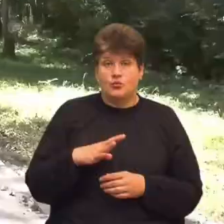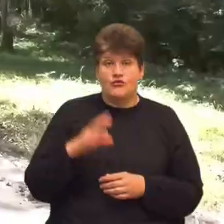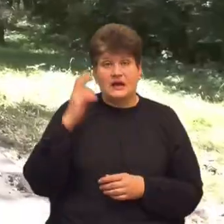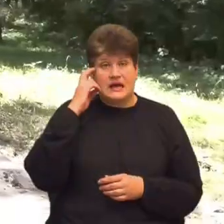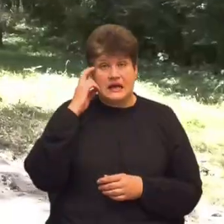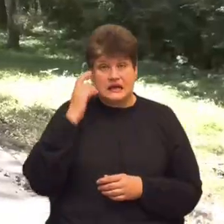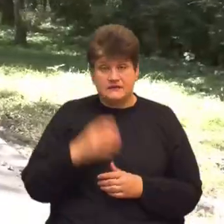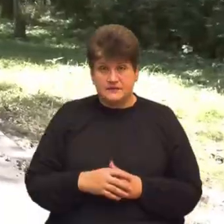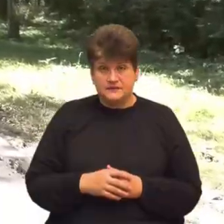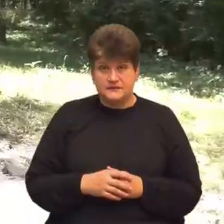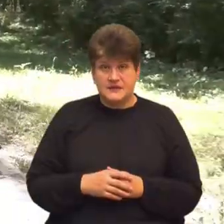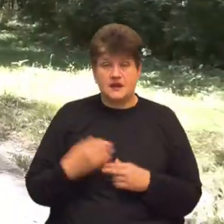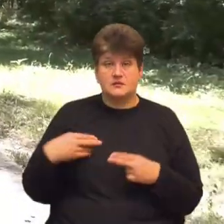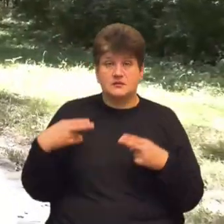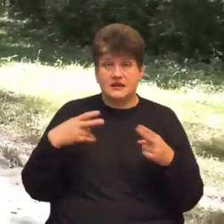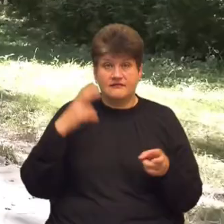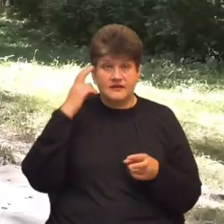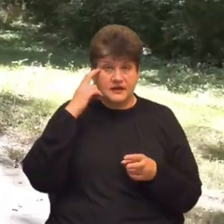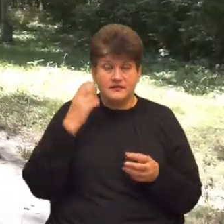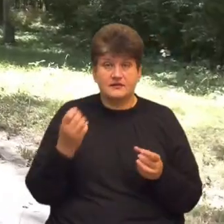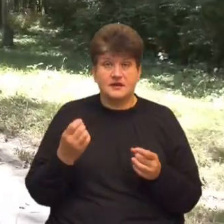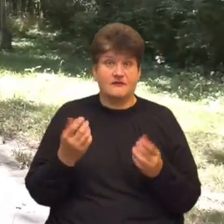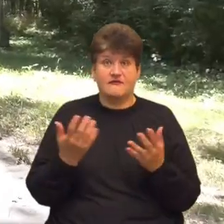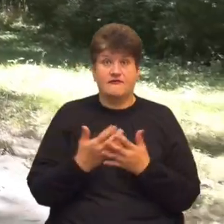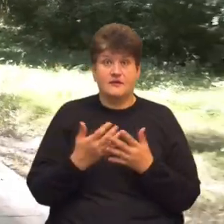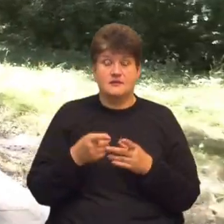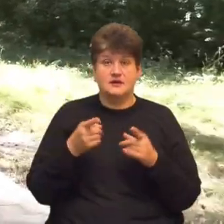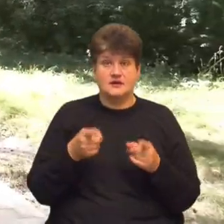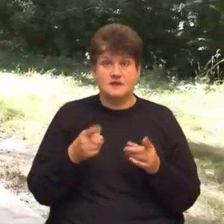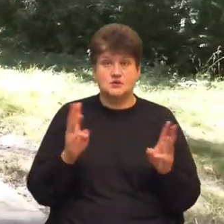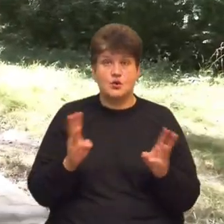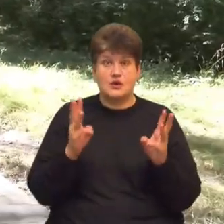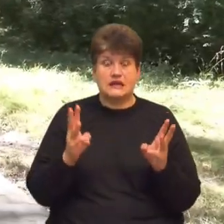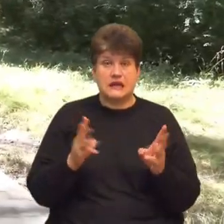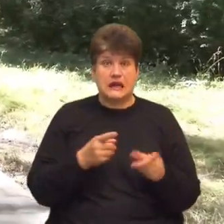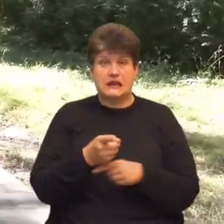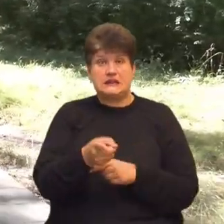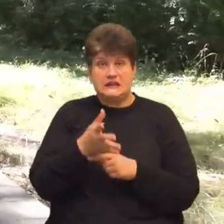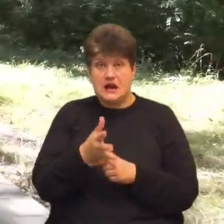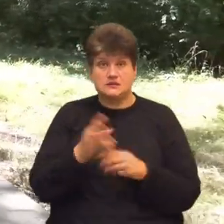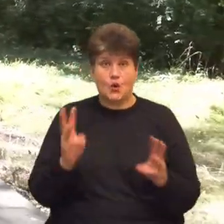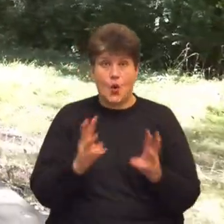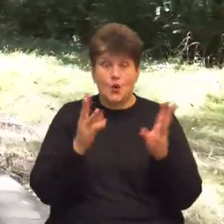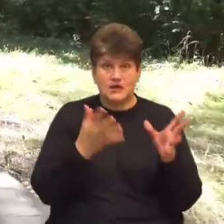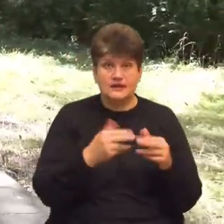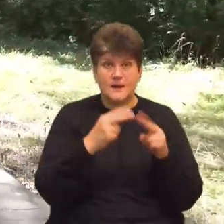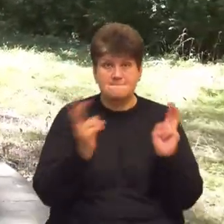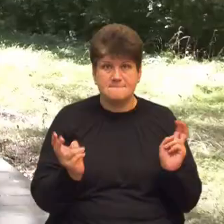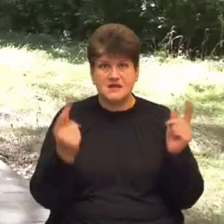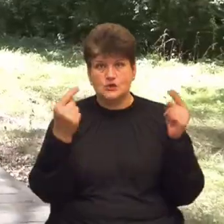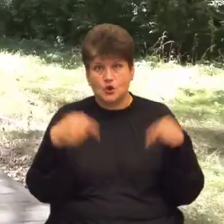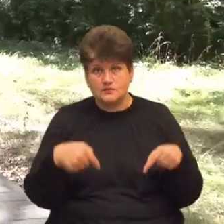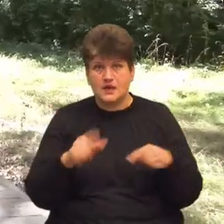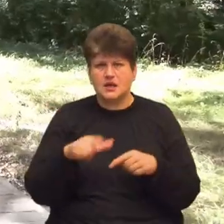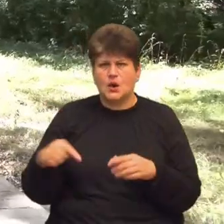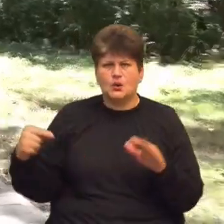Вчасно я заїхав в Київ, це просто як в фільмі якомусь. Там стоїть згорний танк, догорає, там міст розбитий, люди тікають.